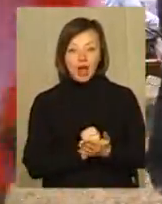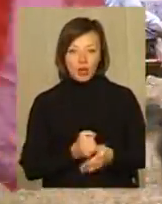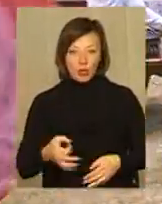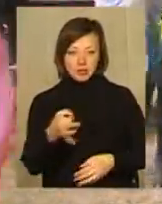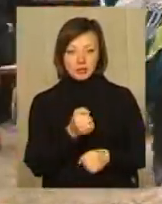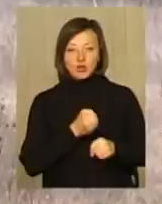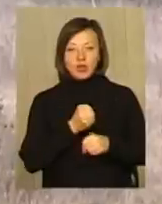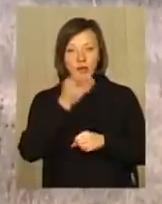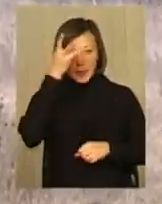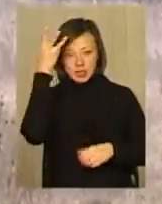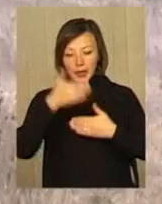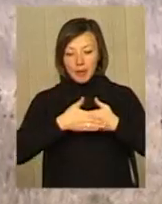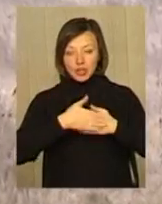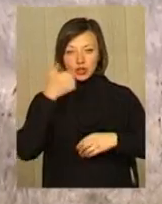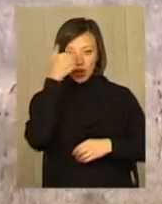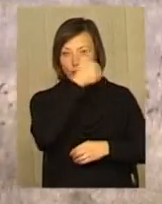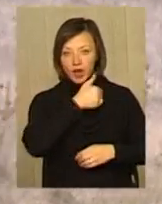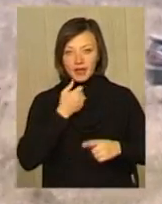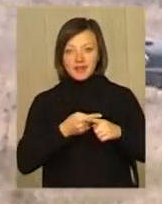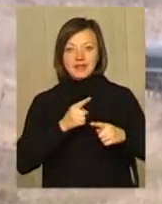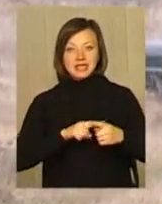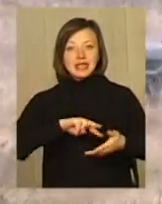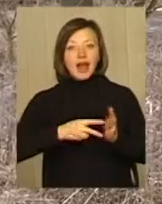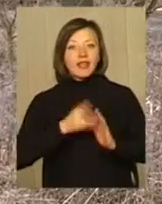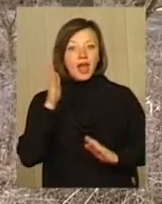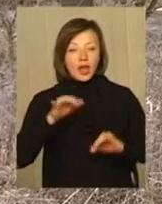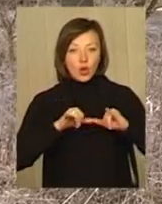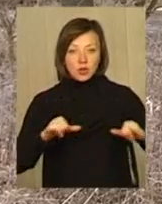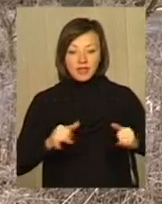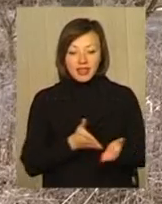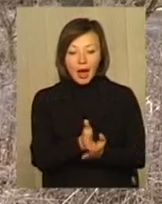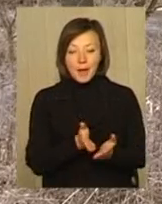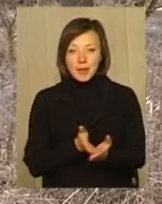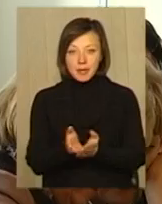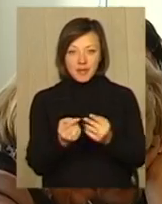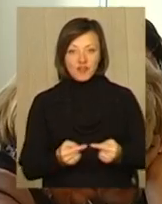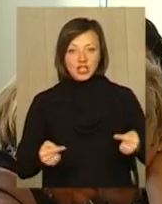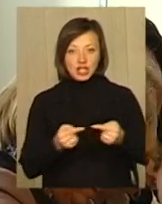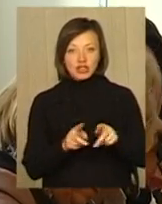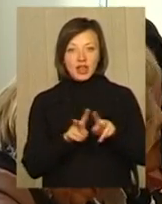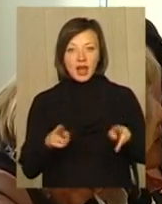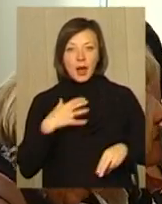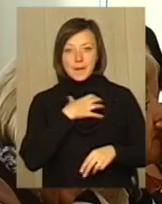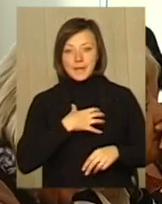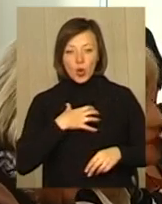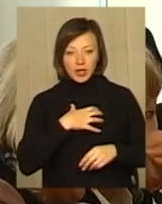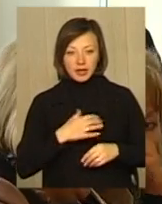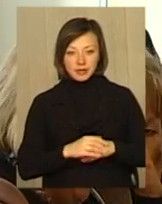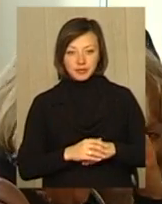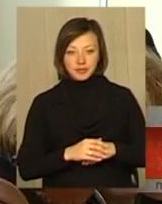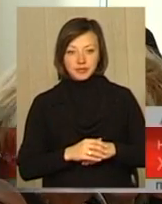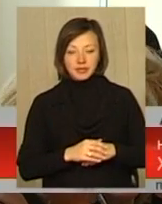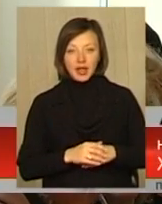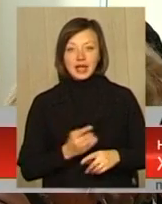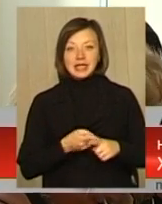Хмельниччина у найближчі роки. У стратегії регіонального розвитку ці напрями визначили як пріоритетні. Стратегія буде реалізована у три